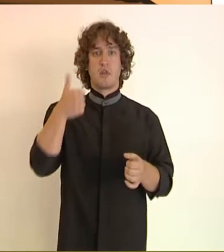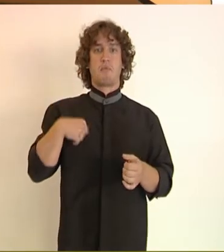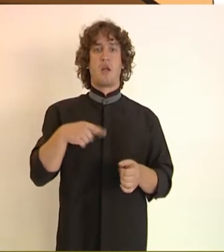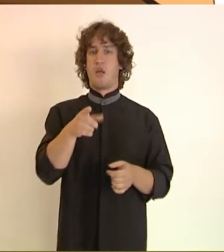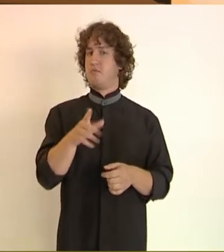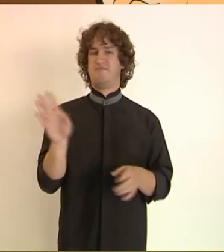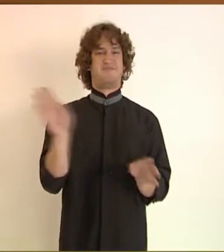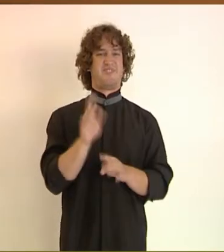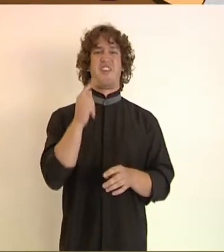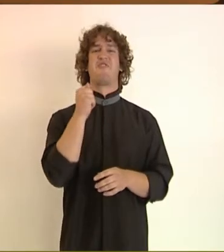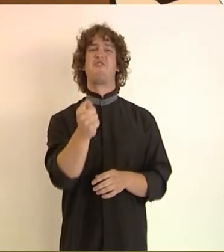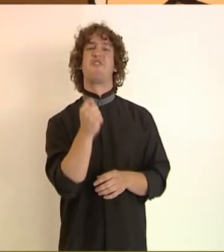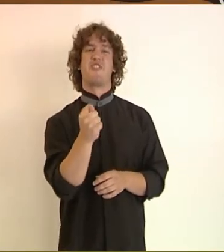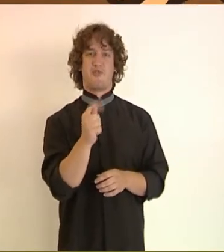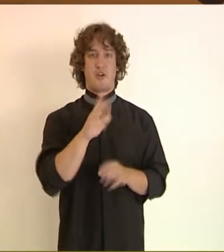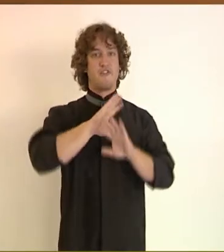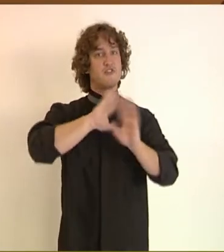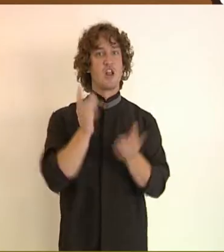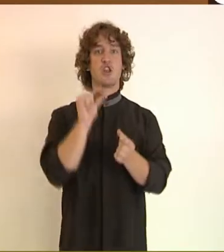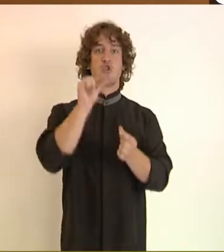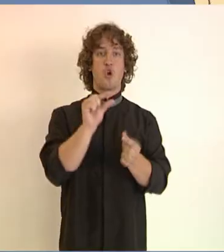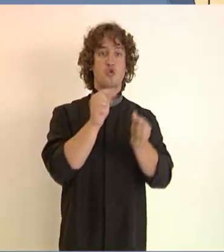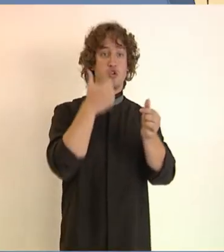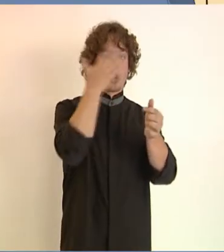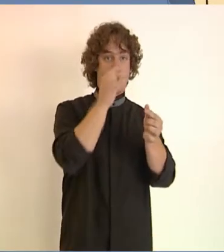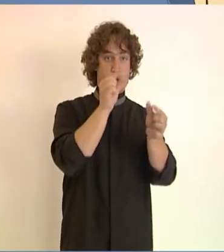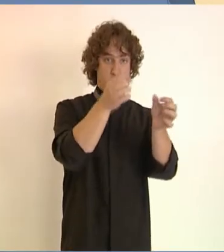figa Borová, od všetkých trochu som nadojil.